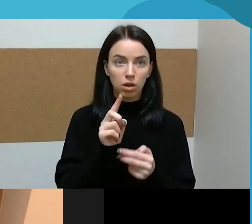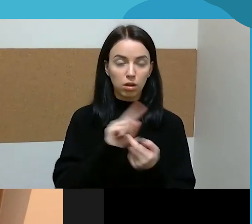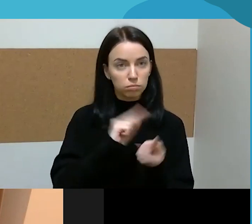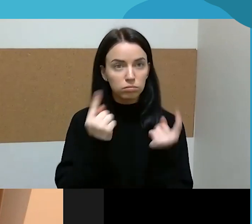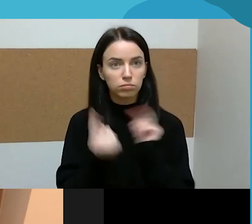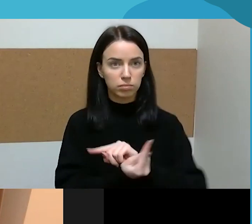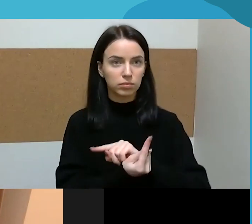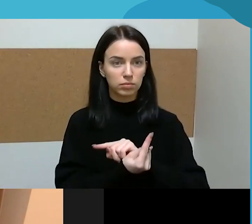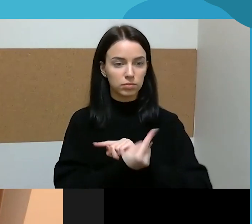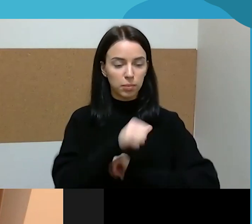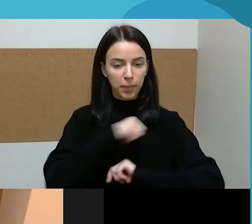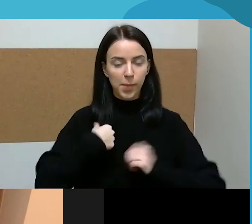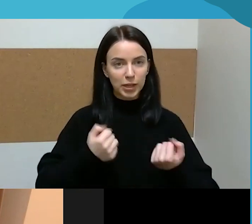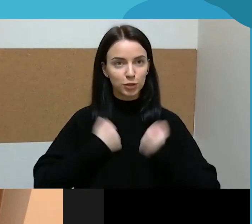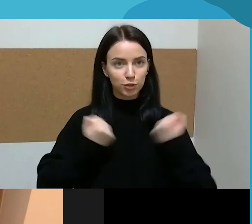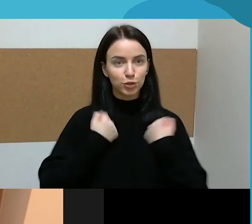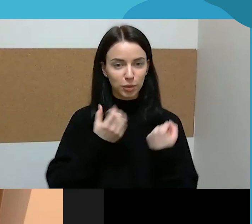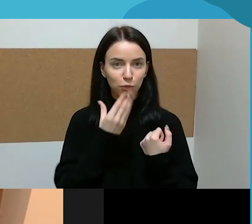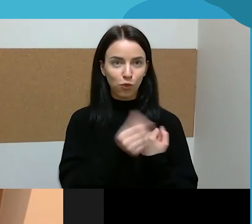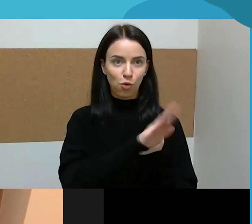duoti savo vaikams kuo daugiau.